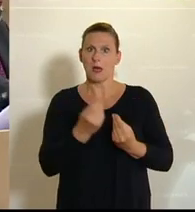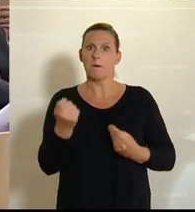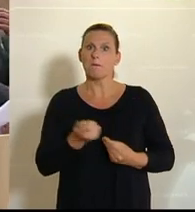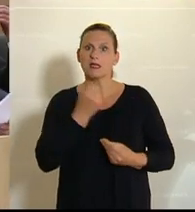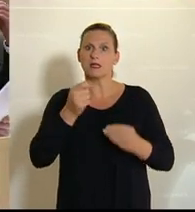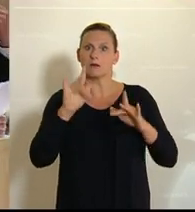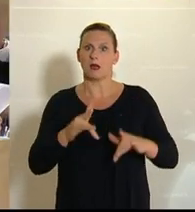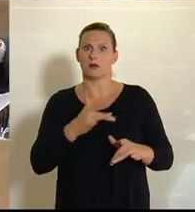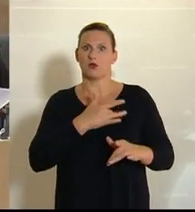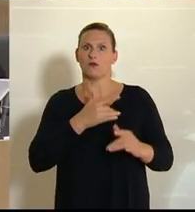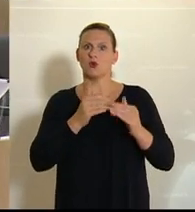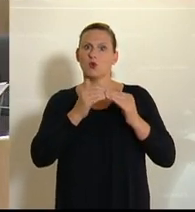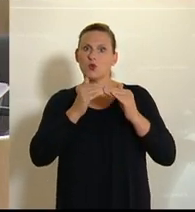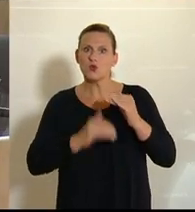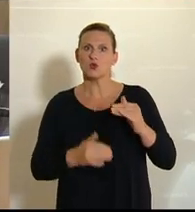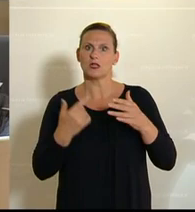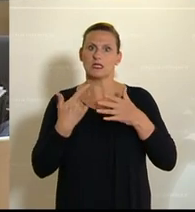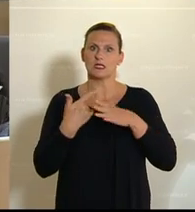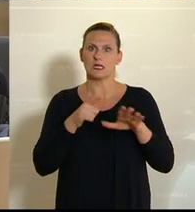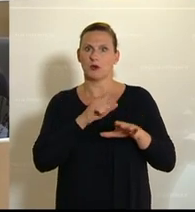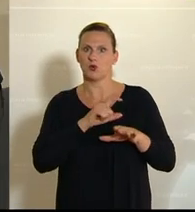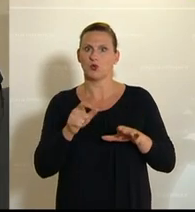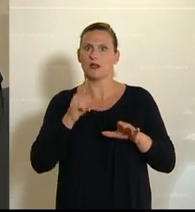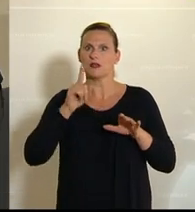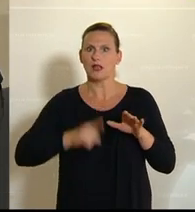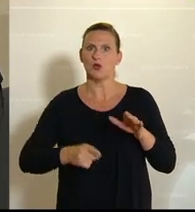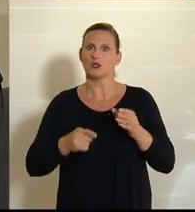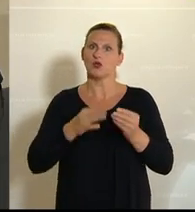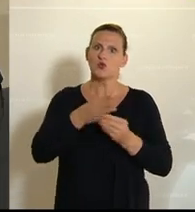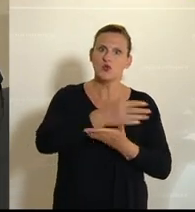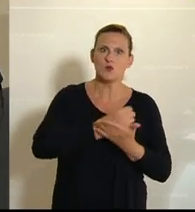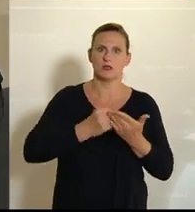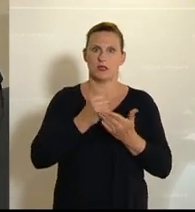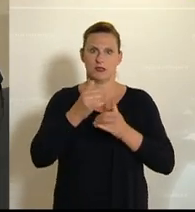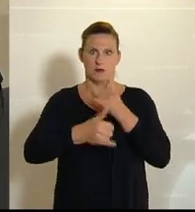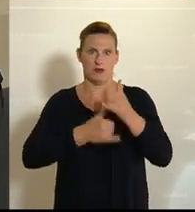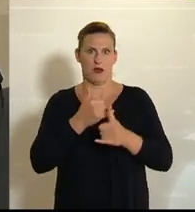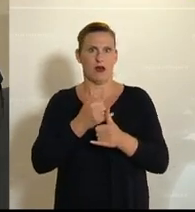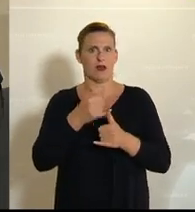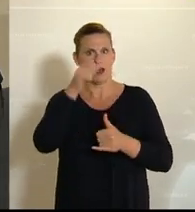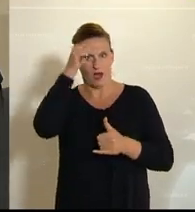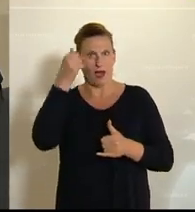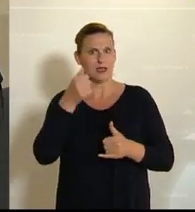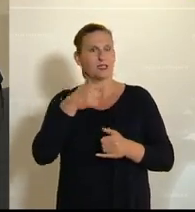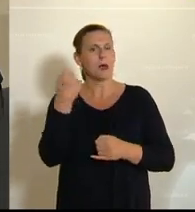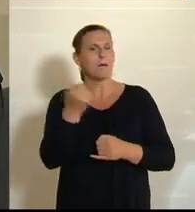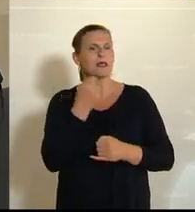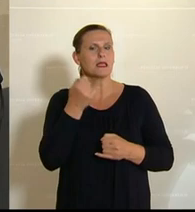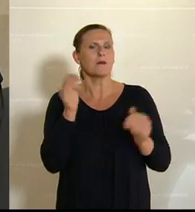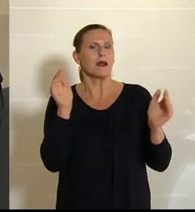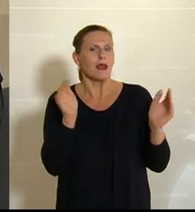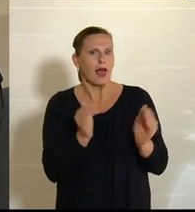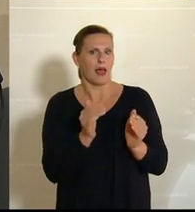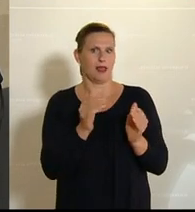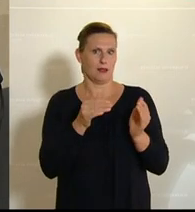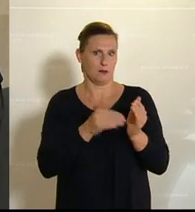die unter 700.000 Euro Umsatz pro Jahr haben. Das heißt vor allem kleinere Betriebe, die davon Gebrauch gemacht haben. Was die Garantien